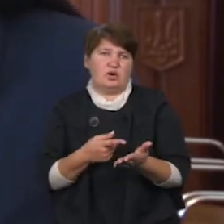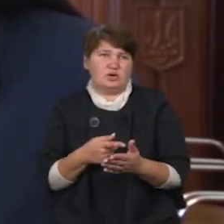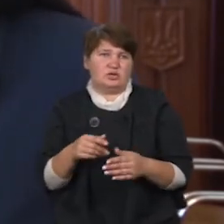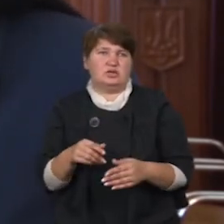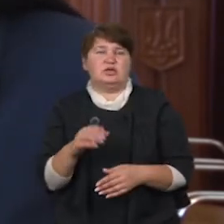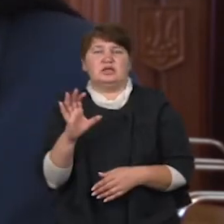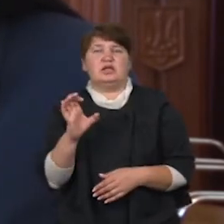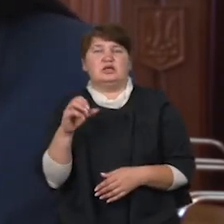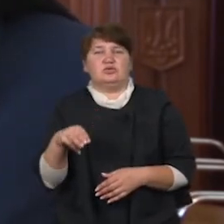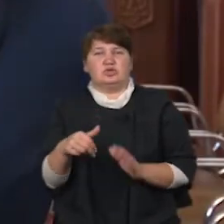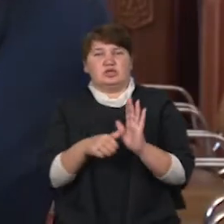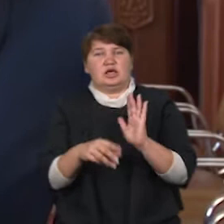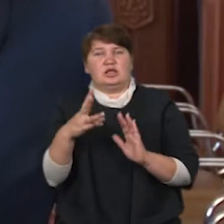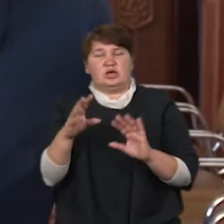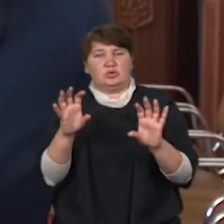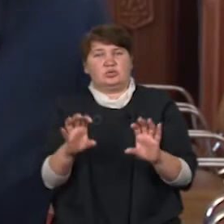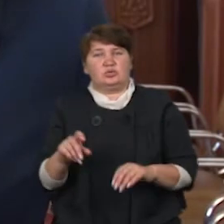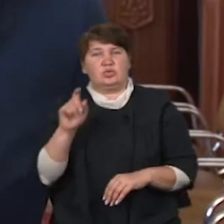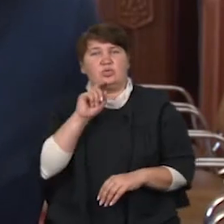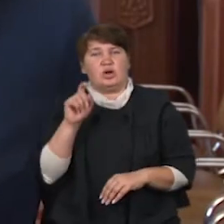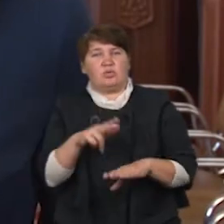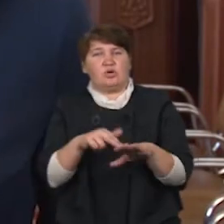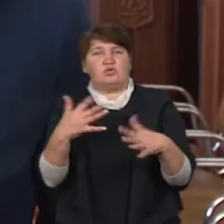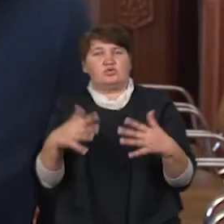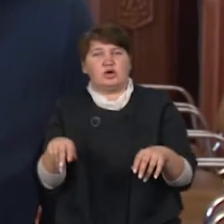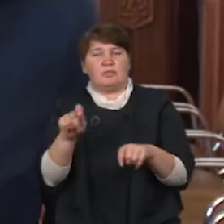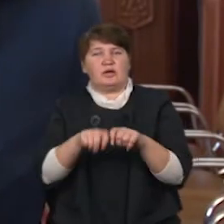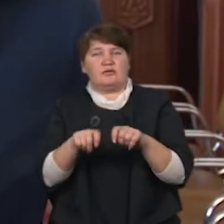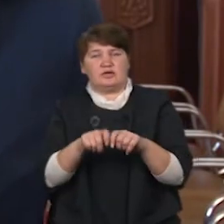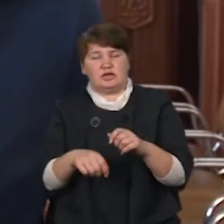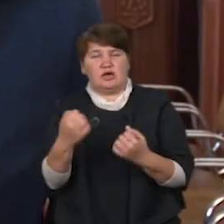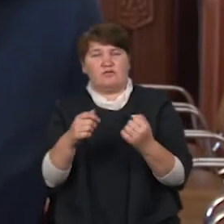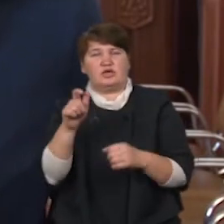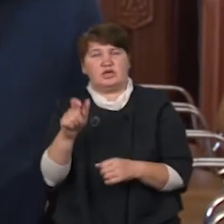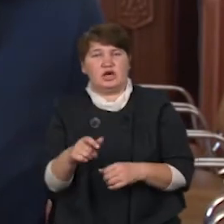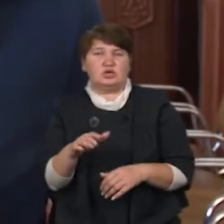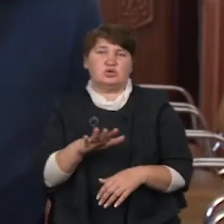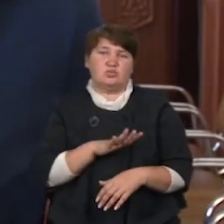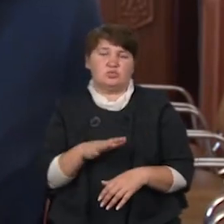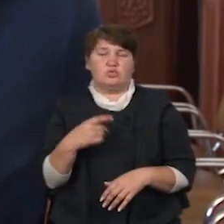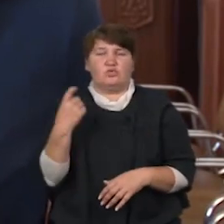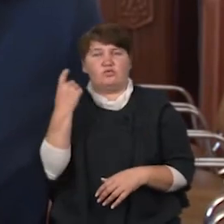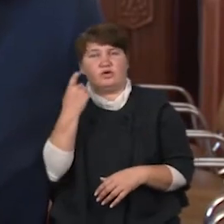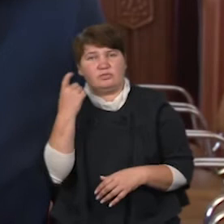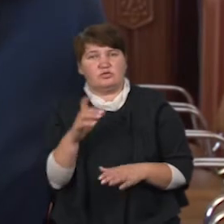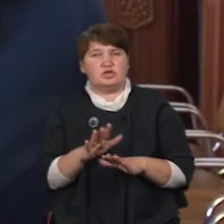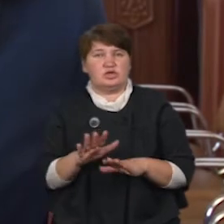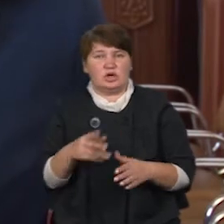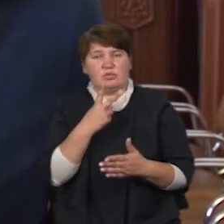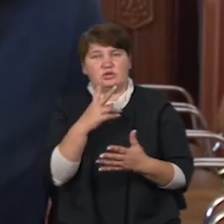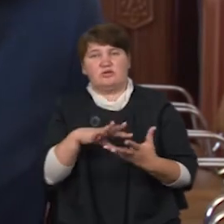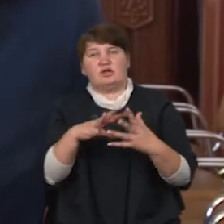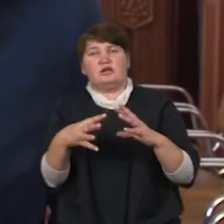Конституції України. Поліцейські вже перевірили водія на стан сп'яніння, але котестер Драгер показав результат